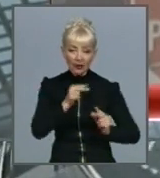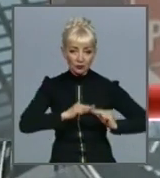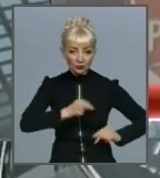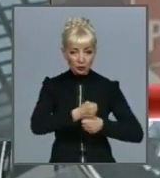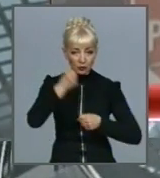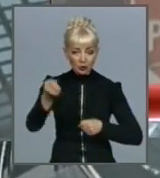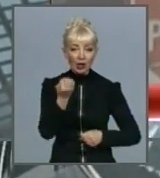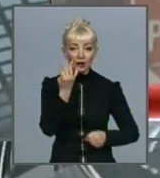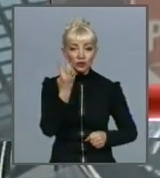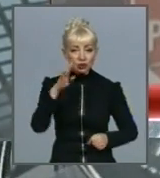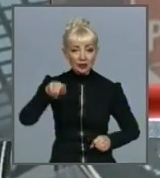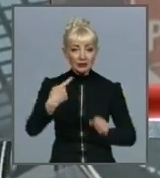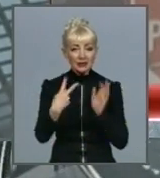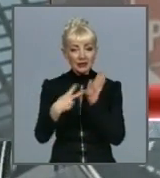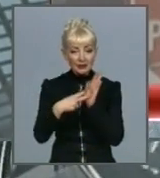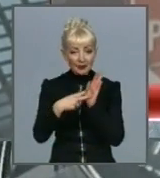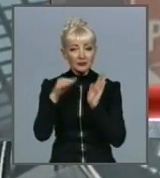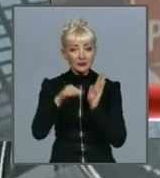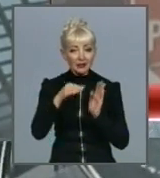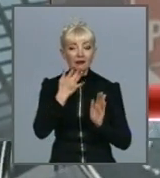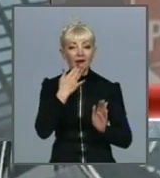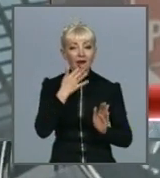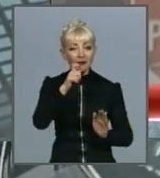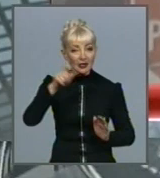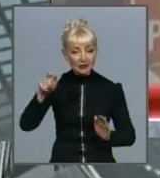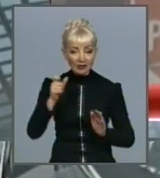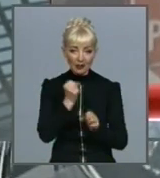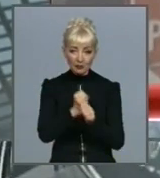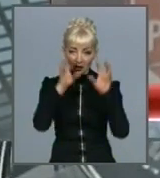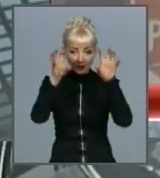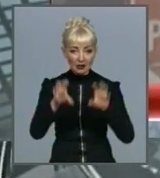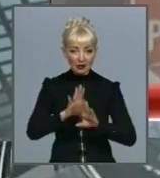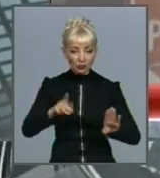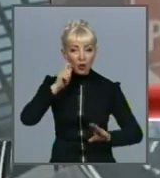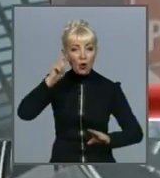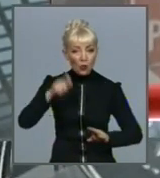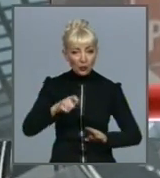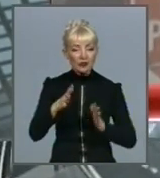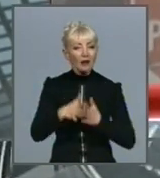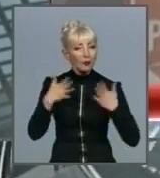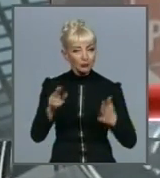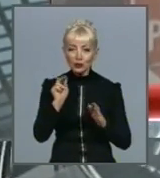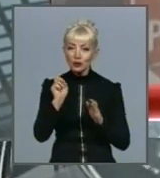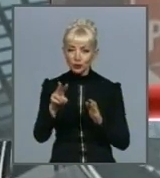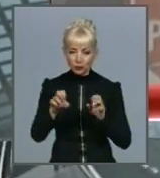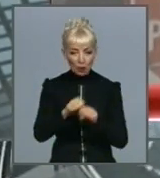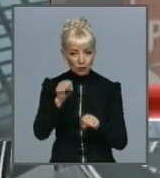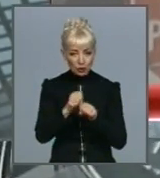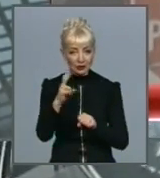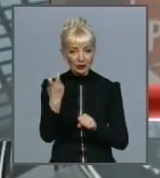тисяч іноземців працювали незаконно. Українців найбільше серед порушників на другому місці громадяни Грузії –